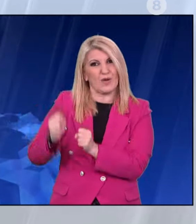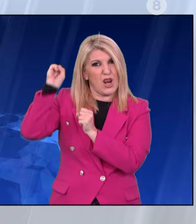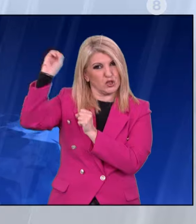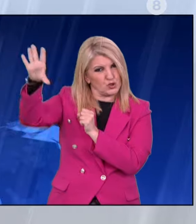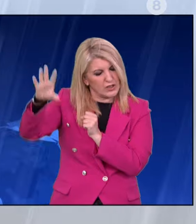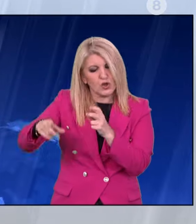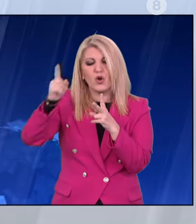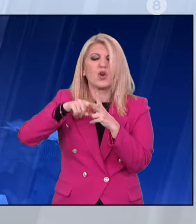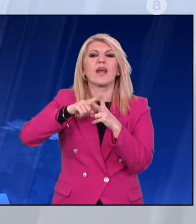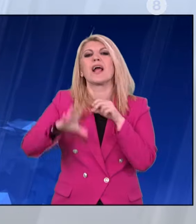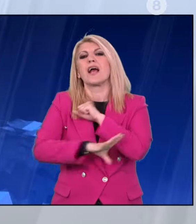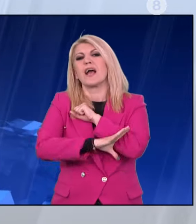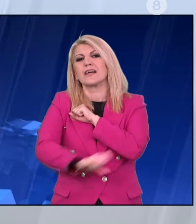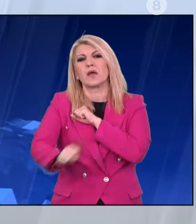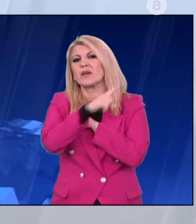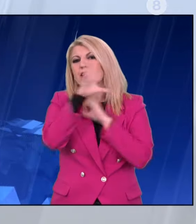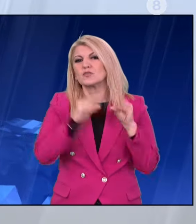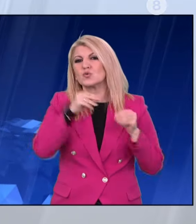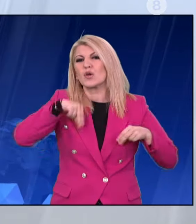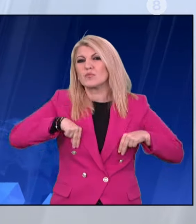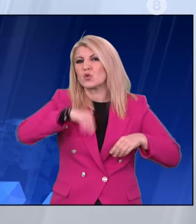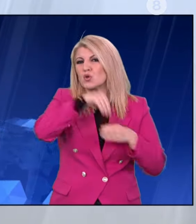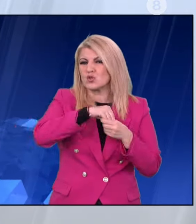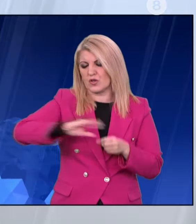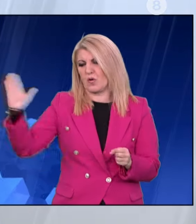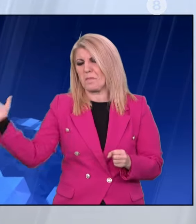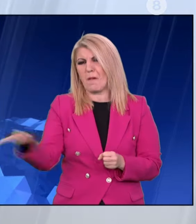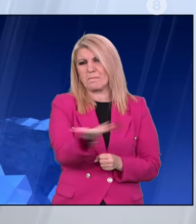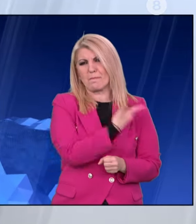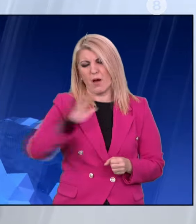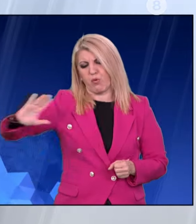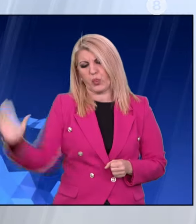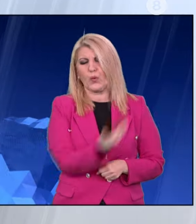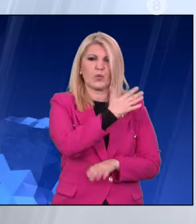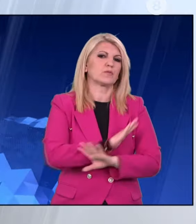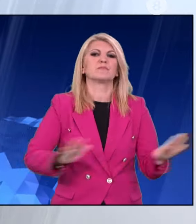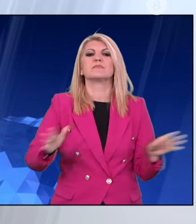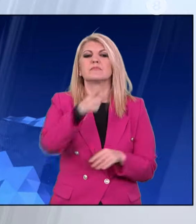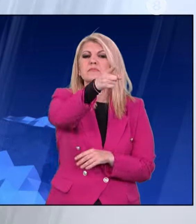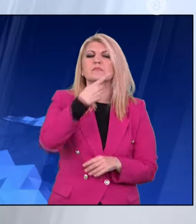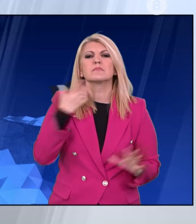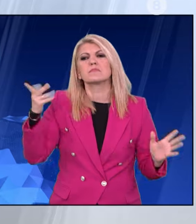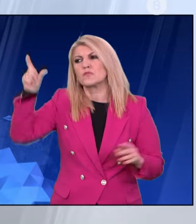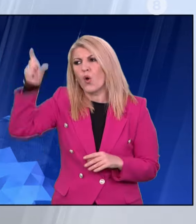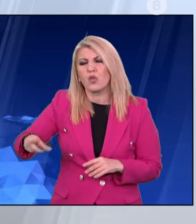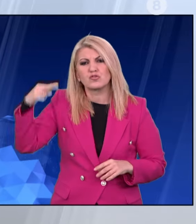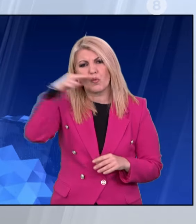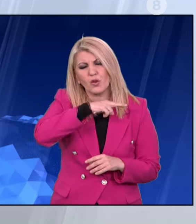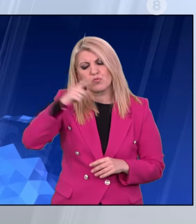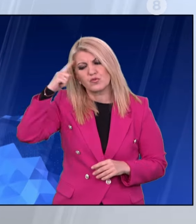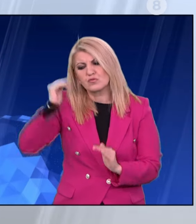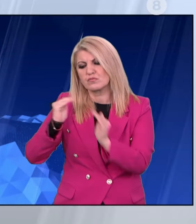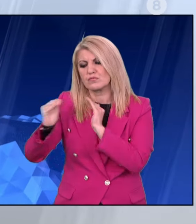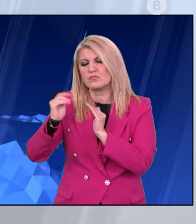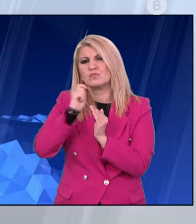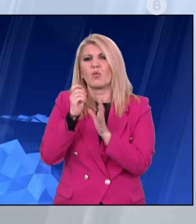μεγάλο, ανέλαβε την έρευνα ο ίδιος Μητσοτάκης και ο ίδιος Μητσοτάκης προχώρησε τις κλειές αποφάσεις το κόμμα του. Θα πρέπει να αλλάξουμε το νόμο και για